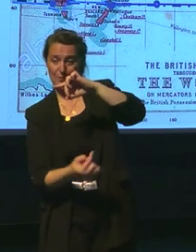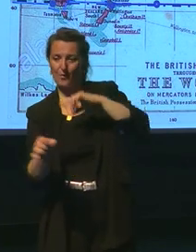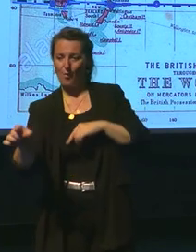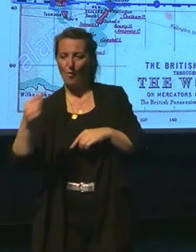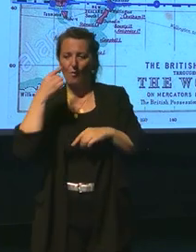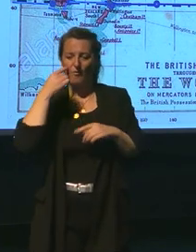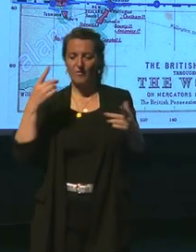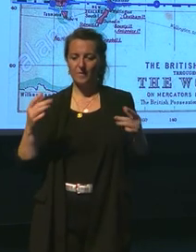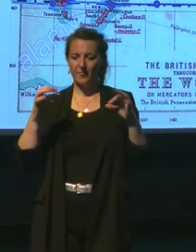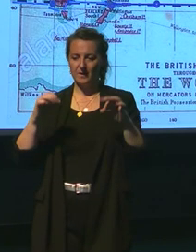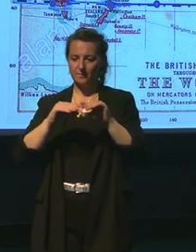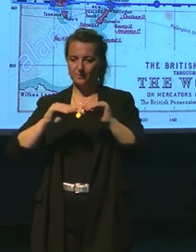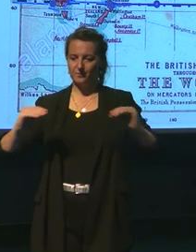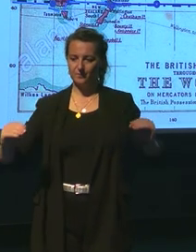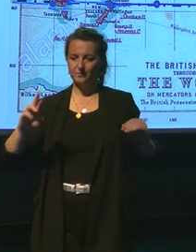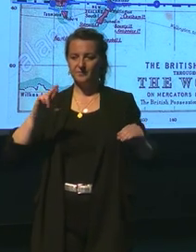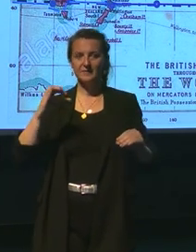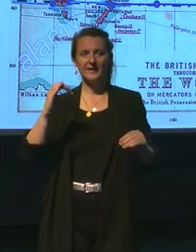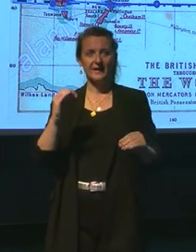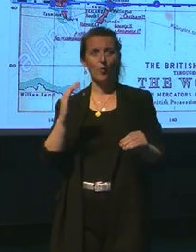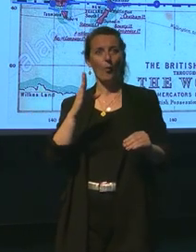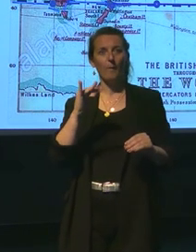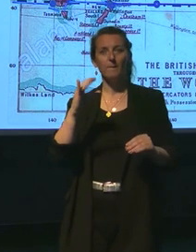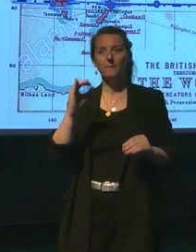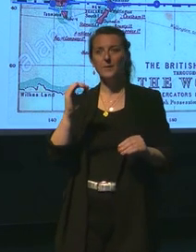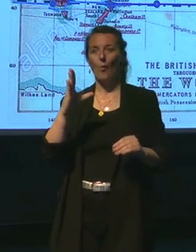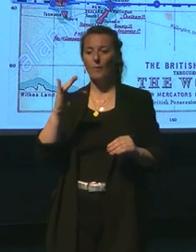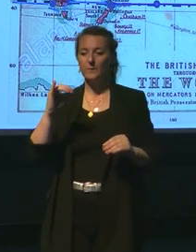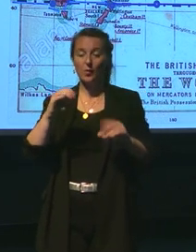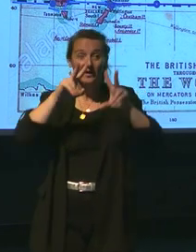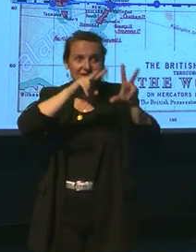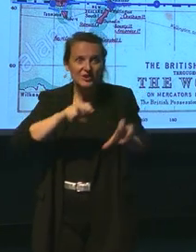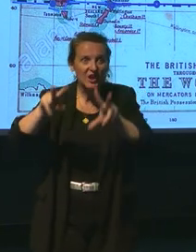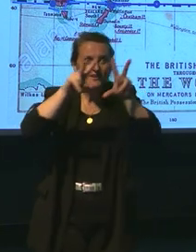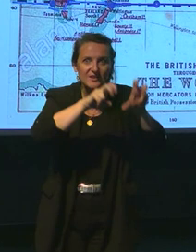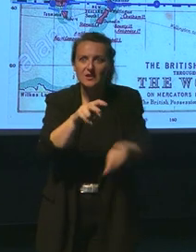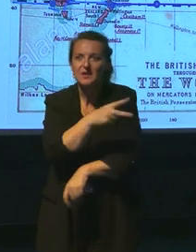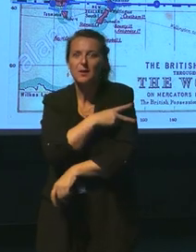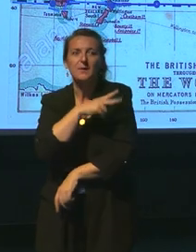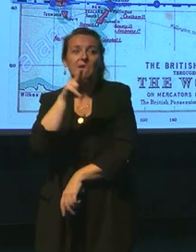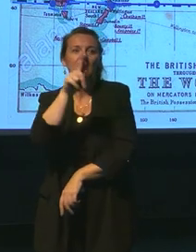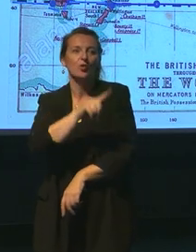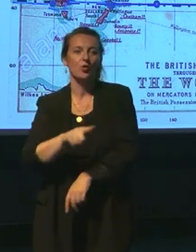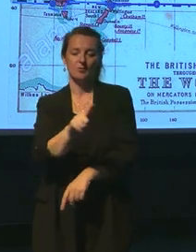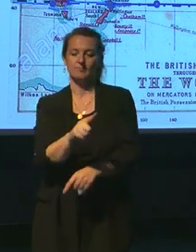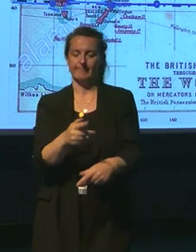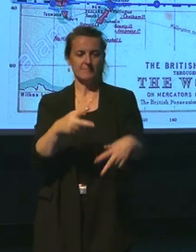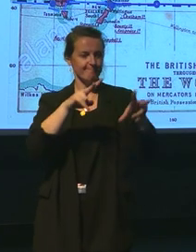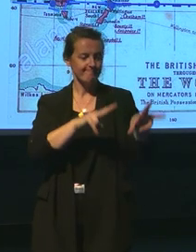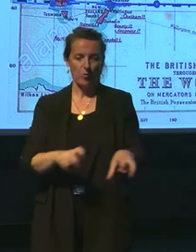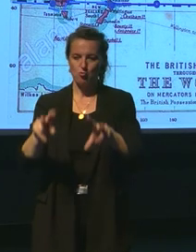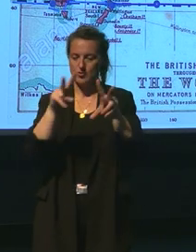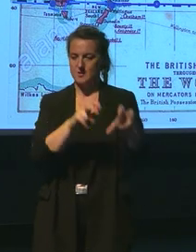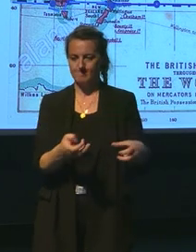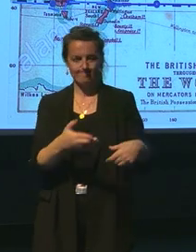l'estuaire, il y un rio qui s'appelle le rio Biobio-Bio, pour essayer de trouver le Capitaine Nurem. Alors, comme la recherche est infritueuse,